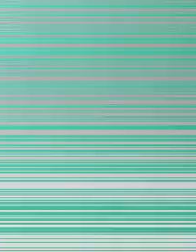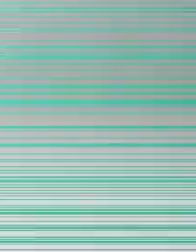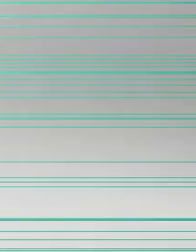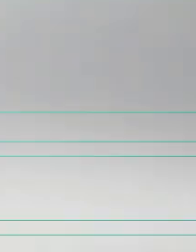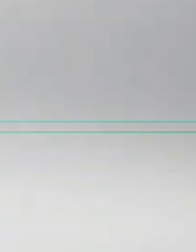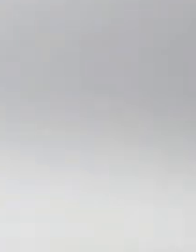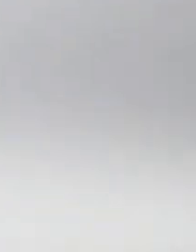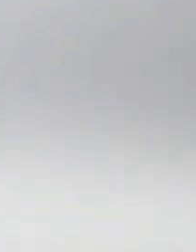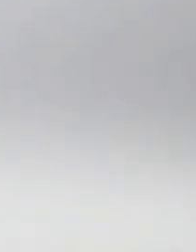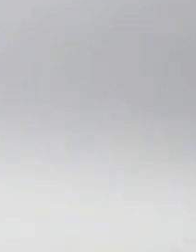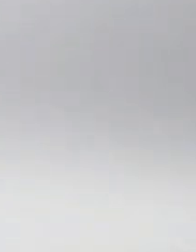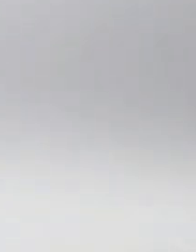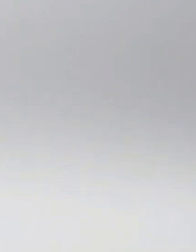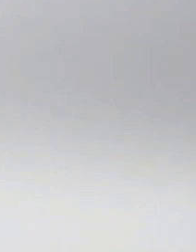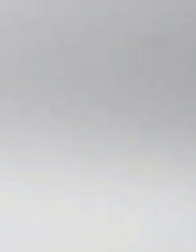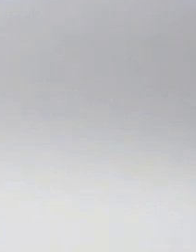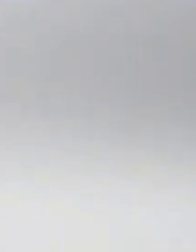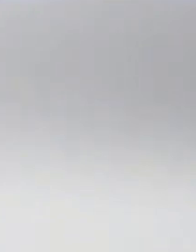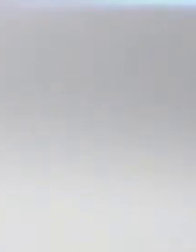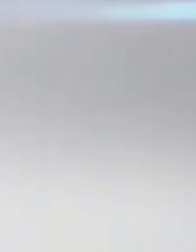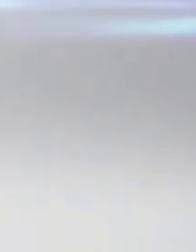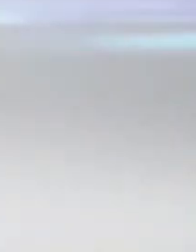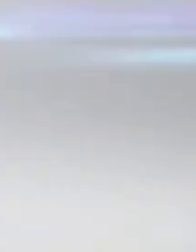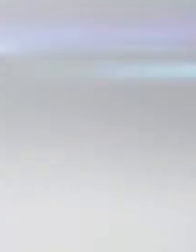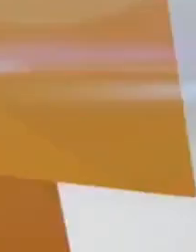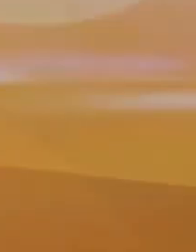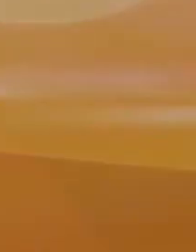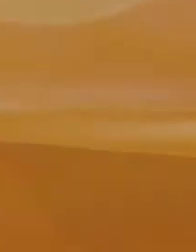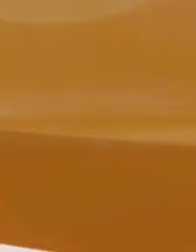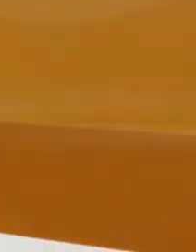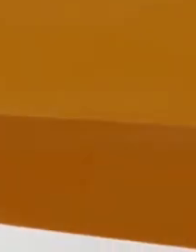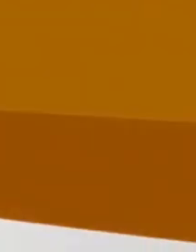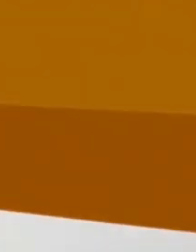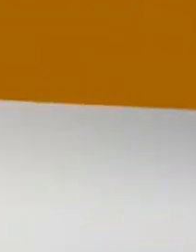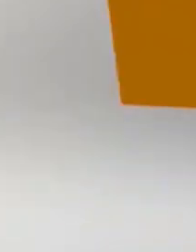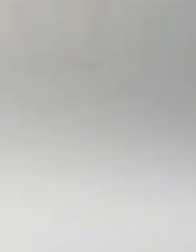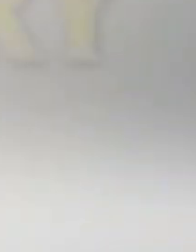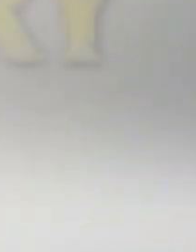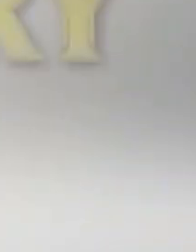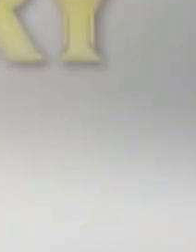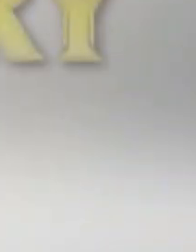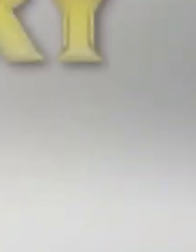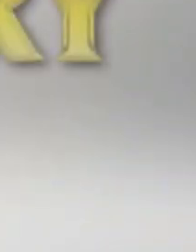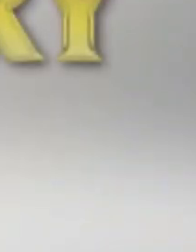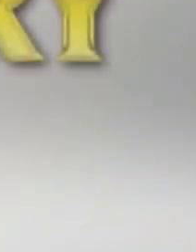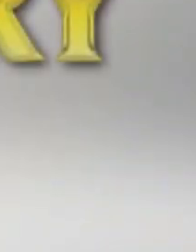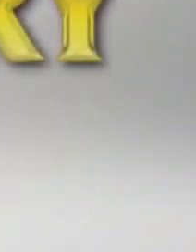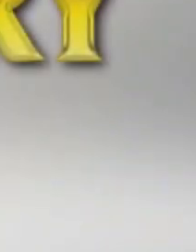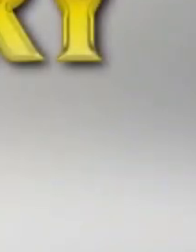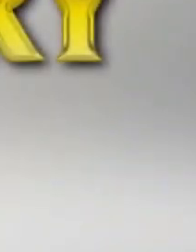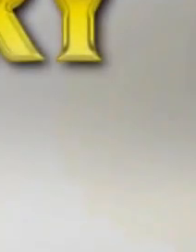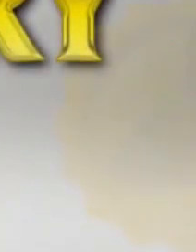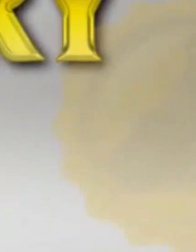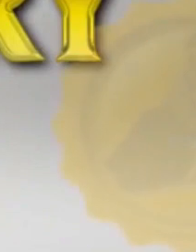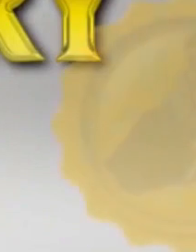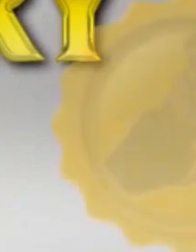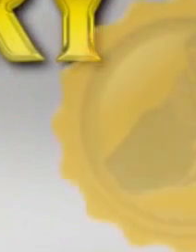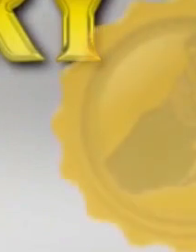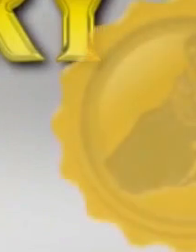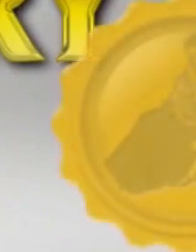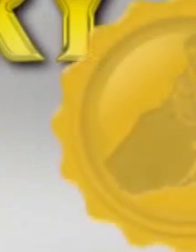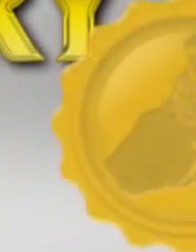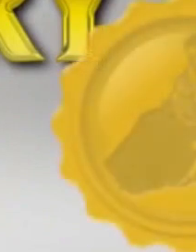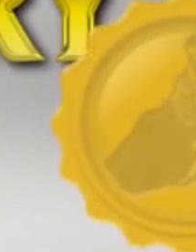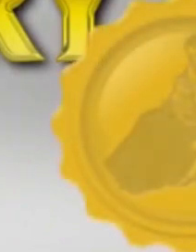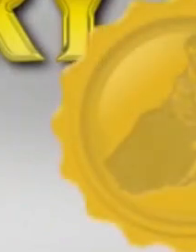Ang kaban Ng mga kwento Ng bayan ko Ay mula sa Ano ng Bureau Learning Resources At ng mga Learning Resources Management